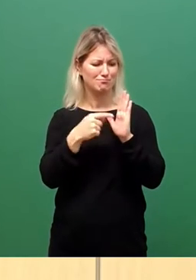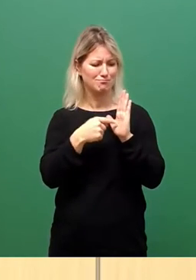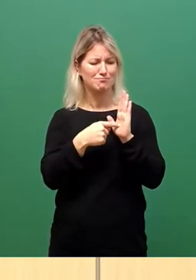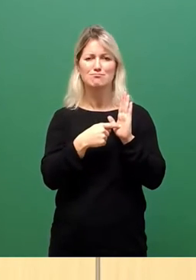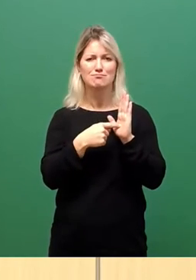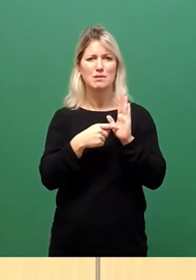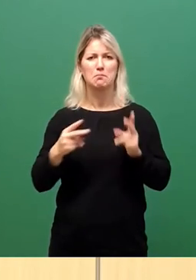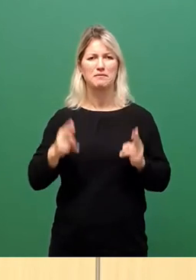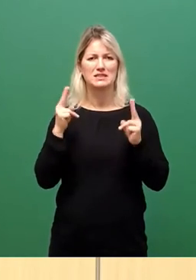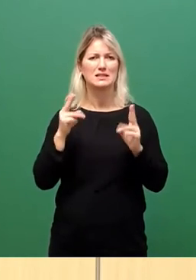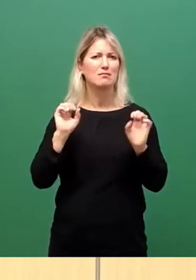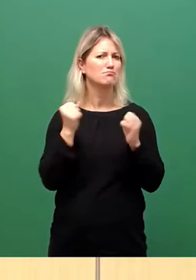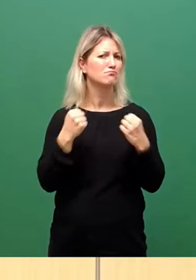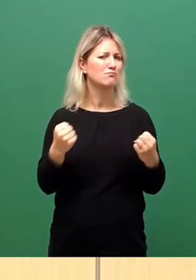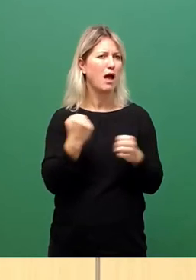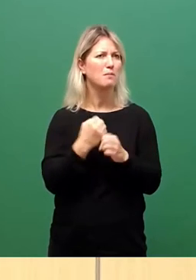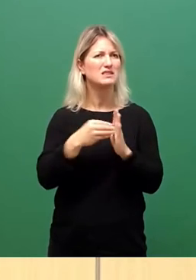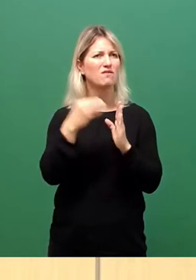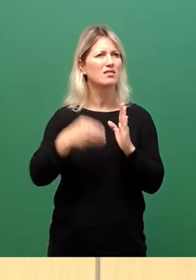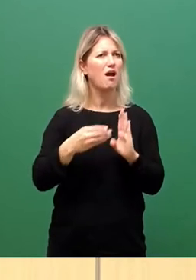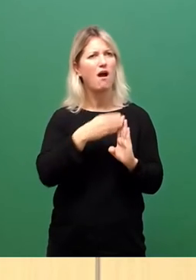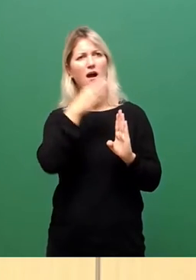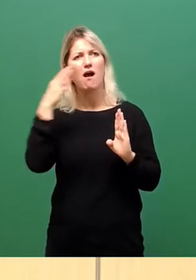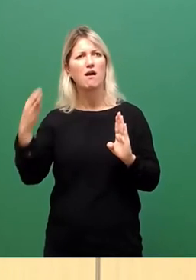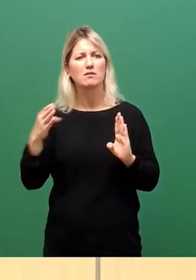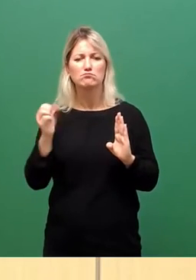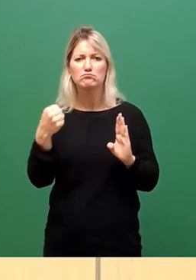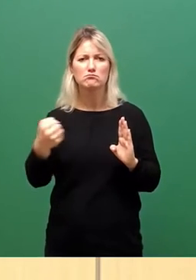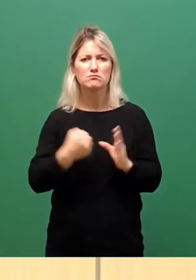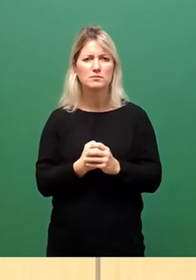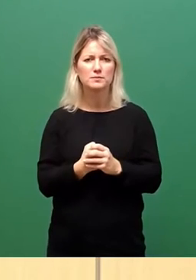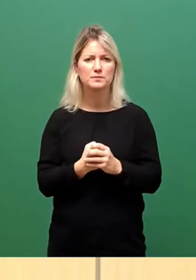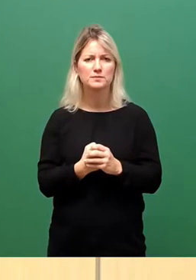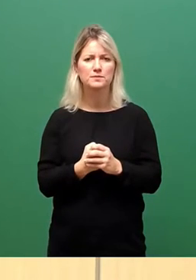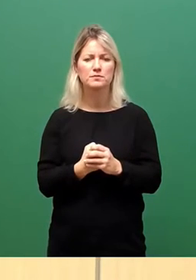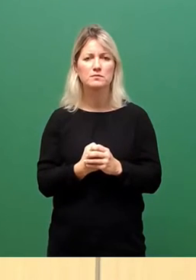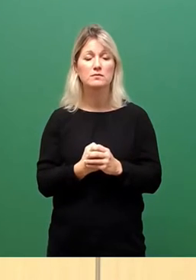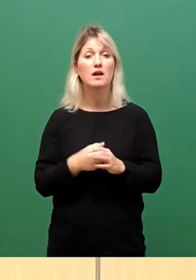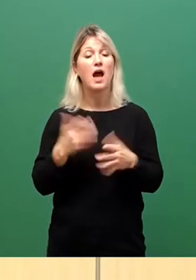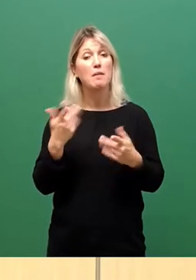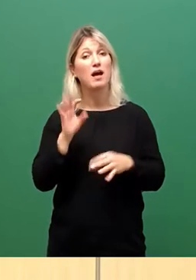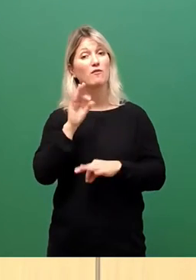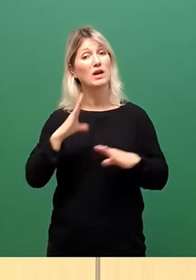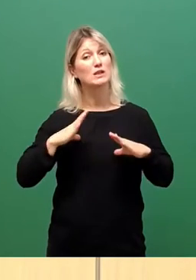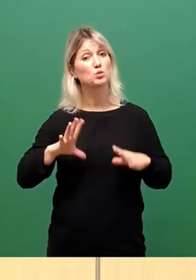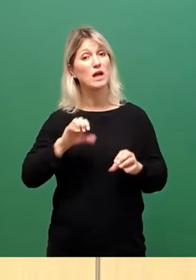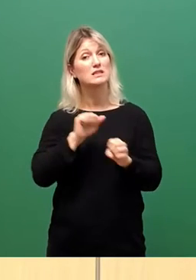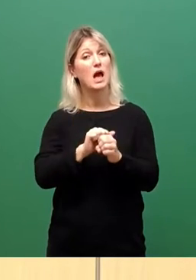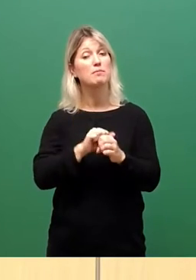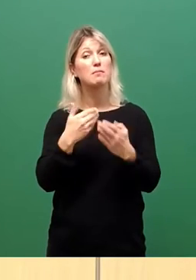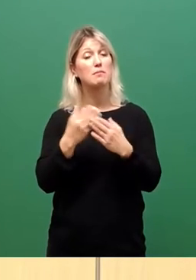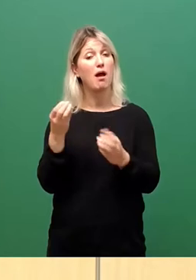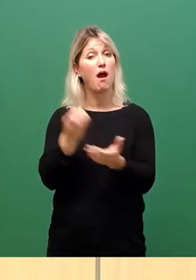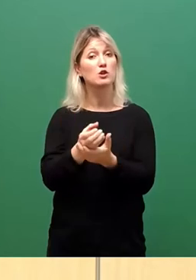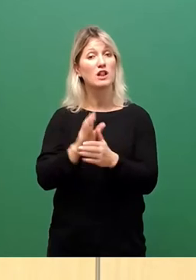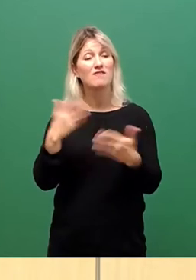ein befristeter Arbeitsvertrag ausgestellt werden. Es werden aber für dieses Gesundheitsamt nicht Zahnärzte eingestellt oder gesucht.